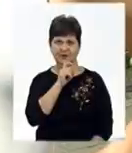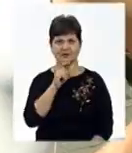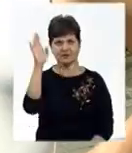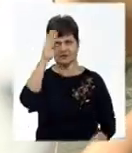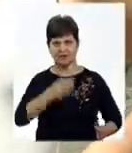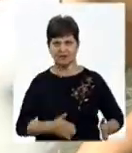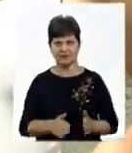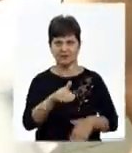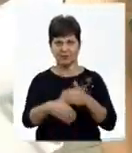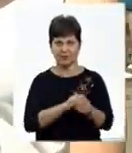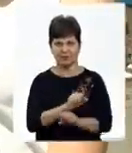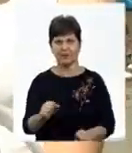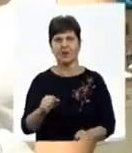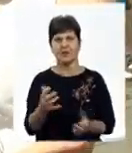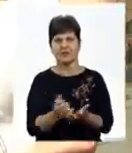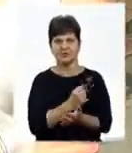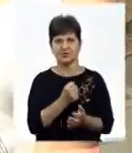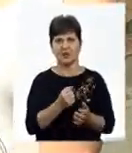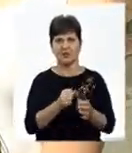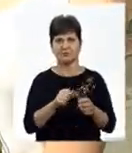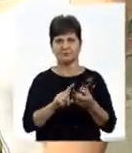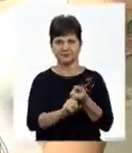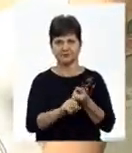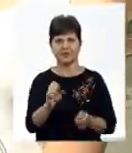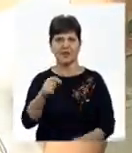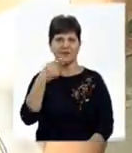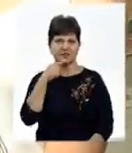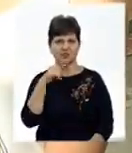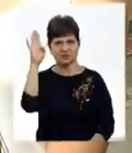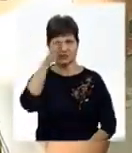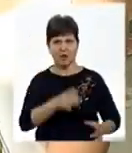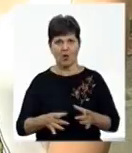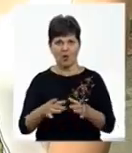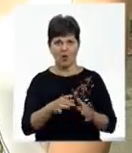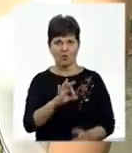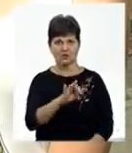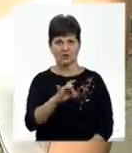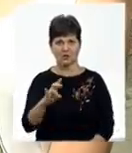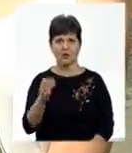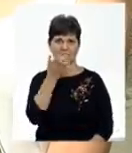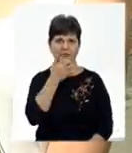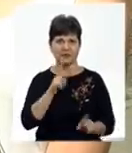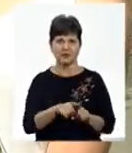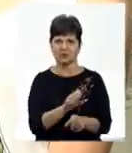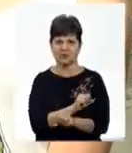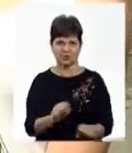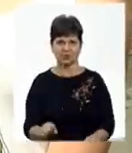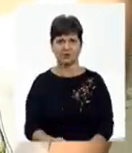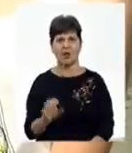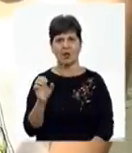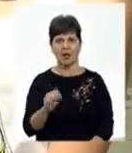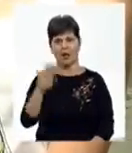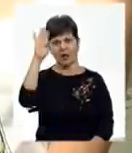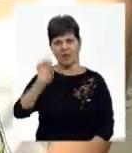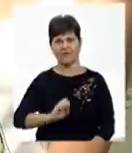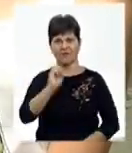купатися, тому що знайшли кишкову паличку. І в Вишенському озері, і на Піденому бугу теж. А на